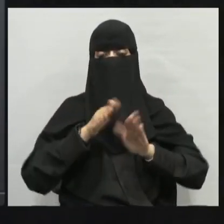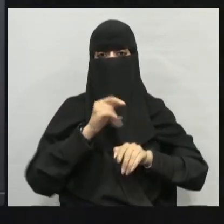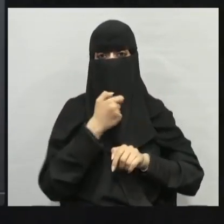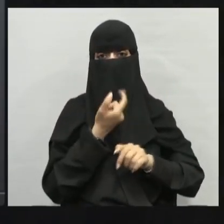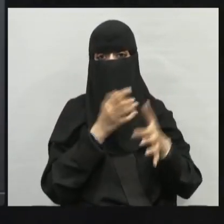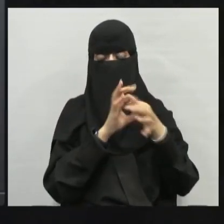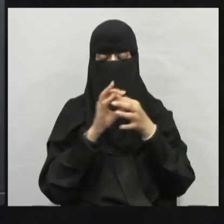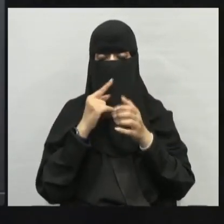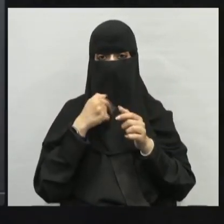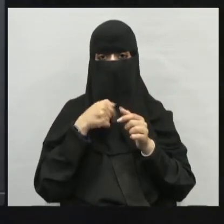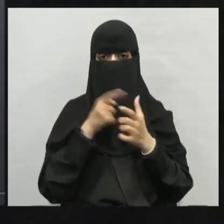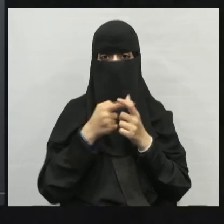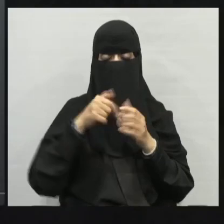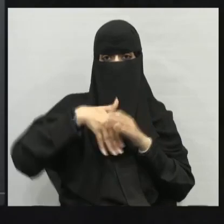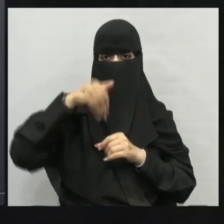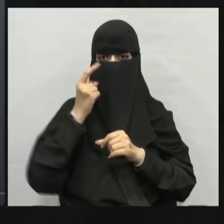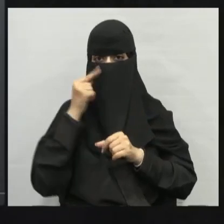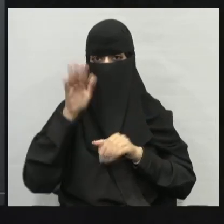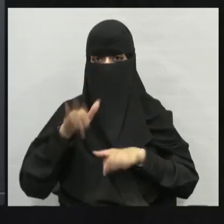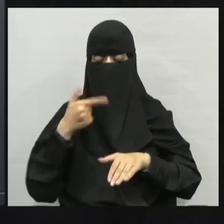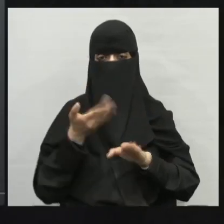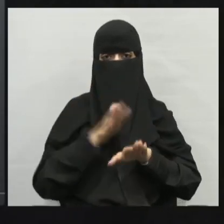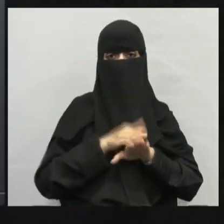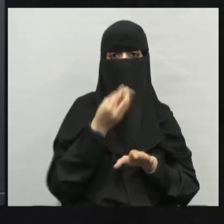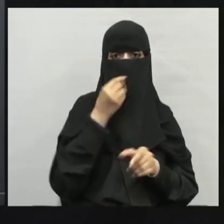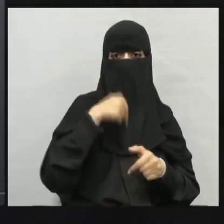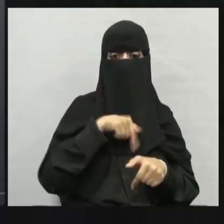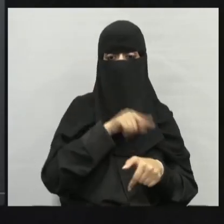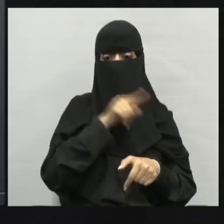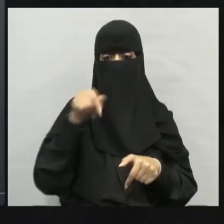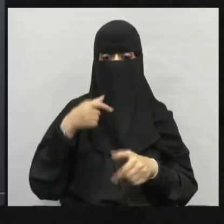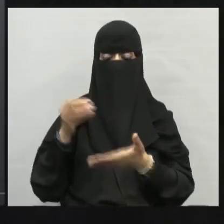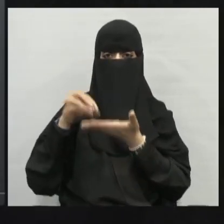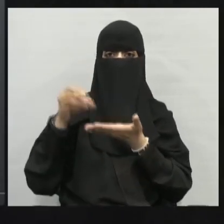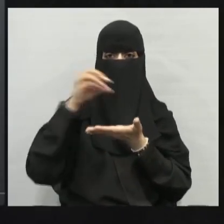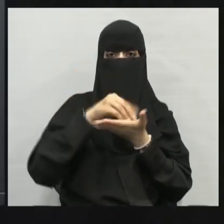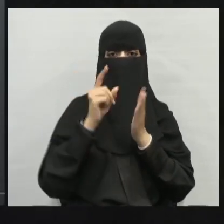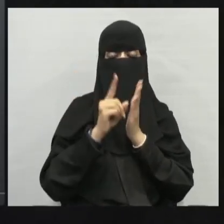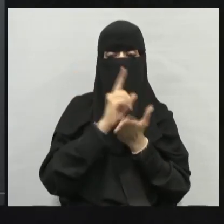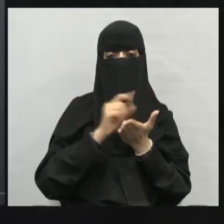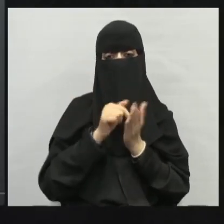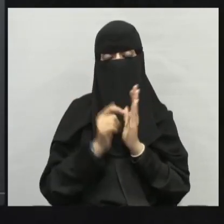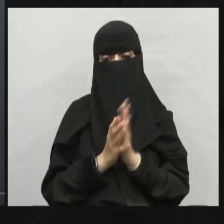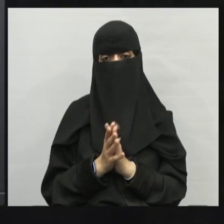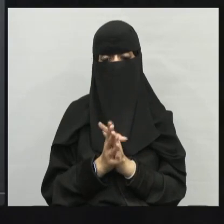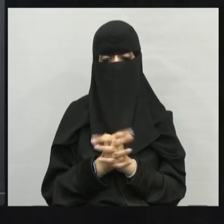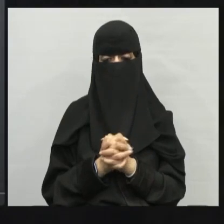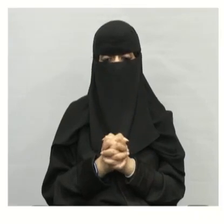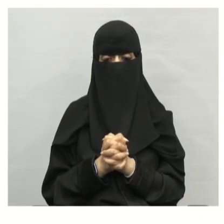الغذاء وهو الشكل الذي تنتقل به الطاقة عبر النظام البيئي